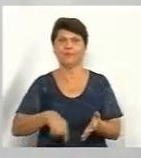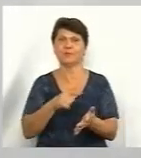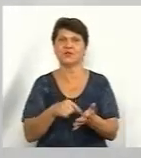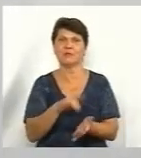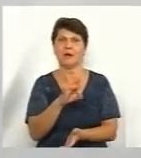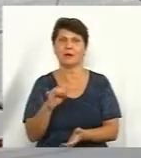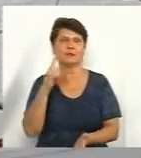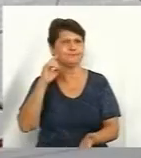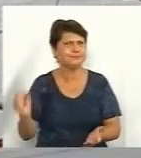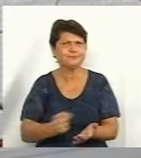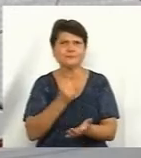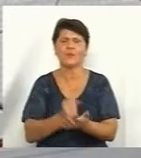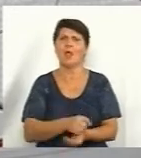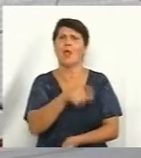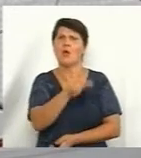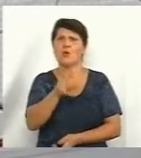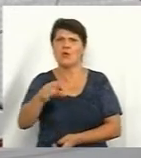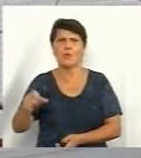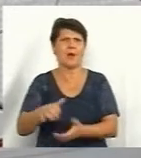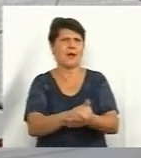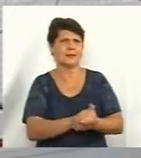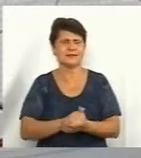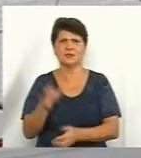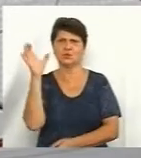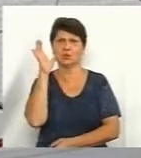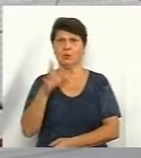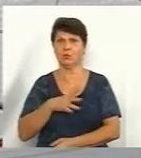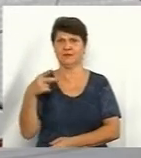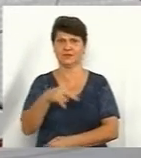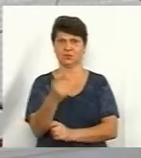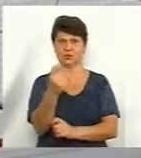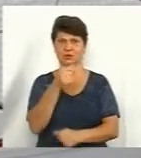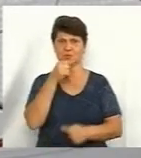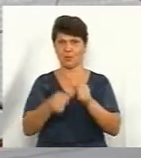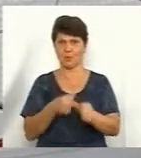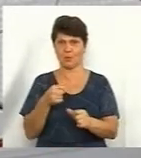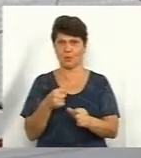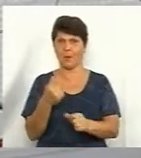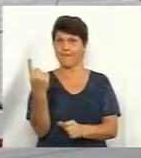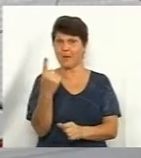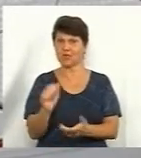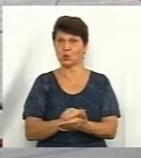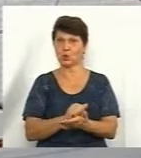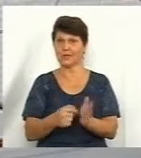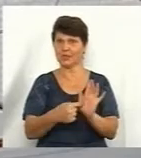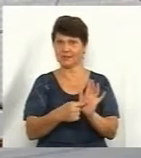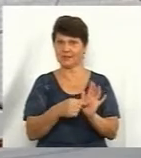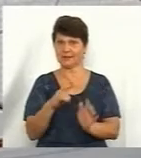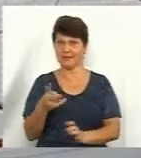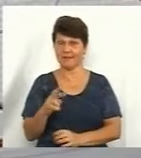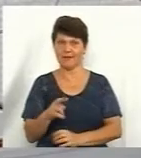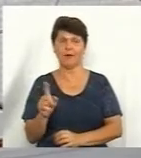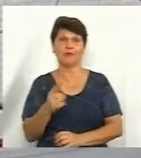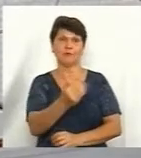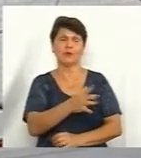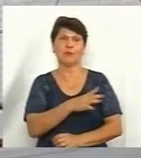стверджує, що громадські слухання були проведені в 2011 році, ніби. По першої документації. Що